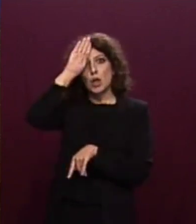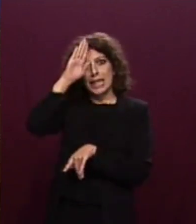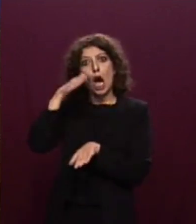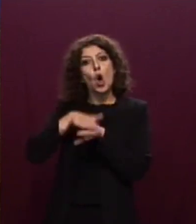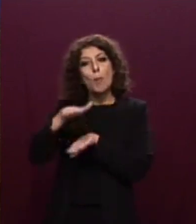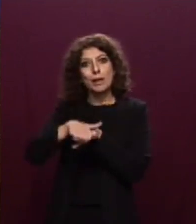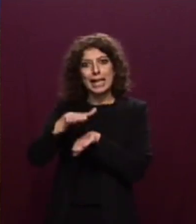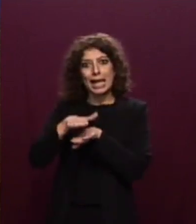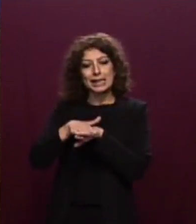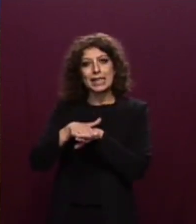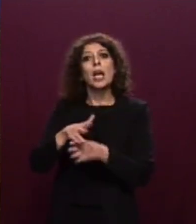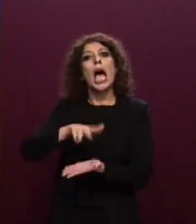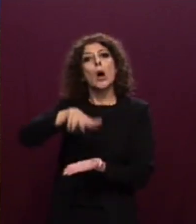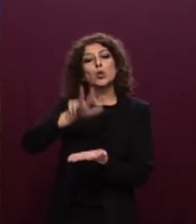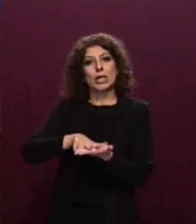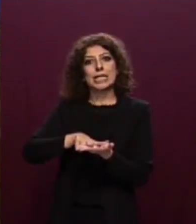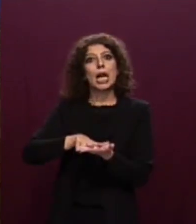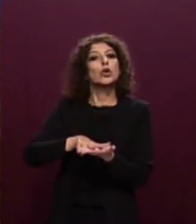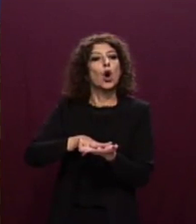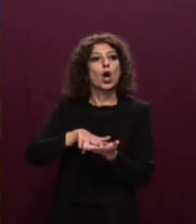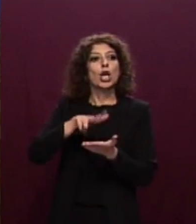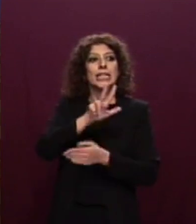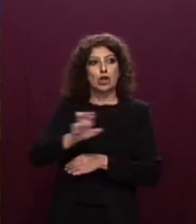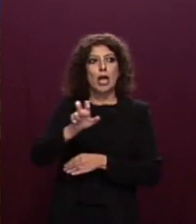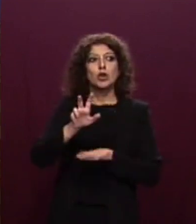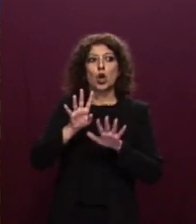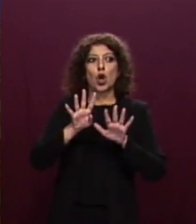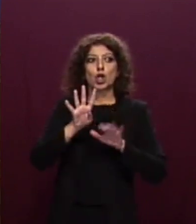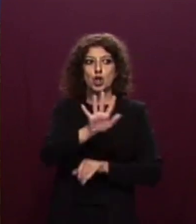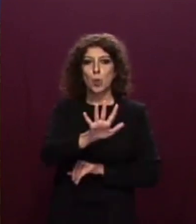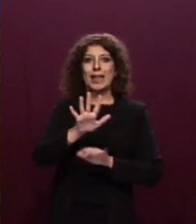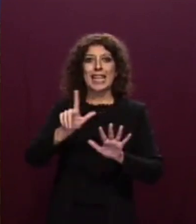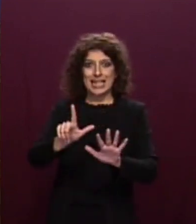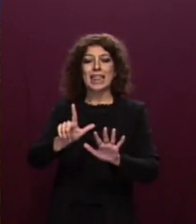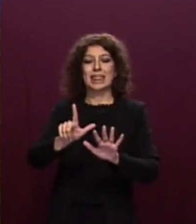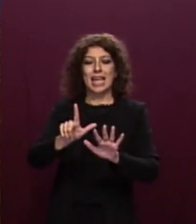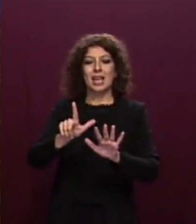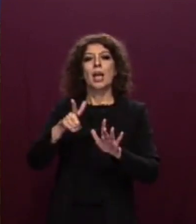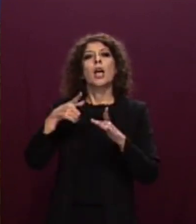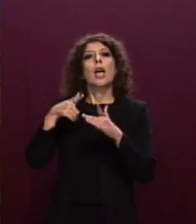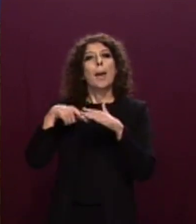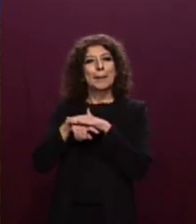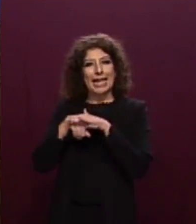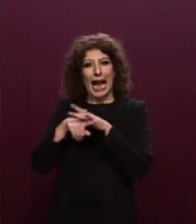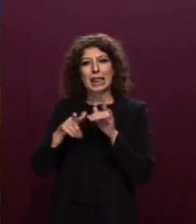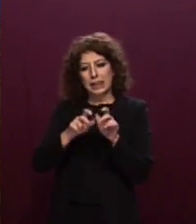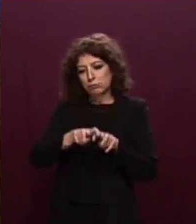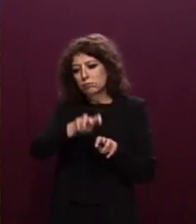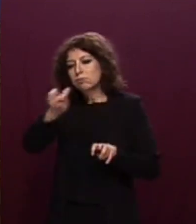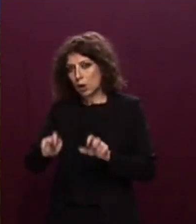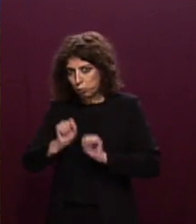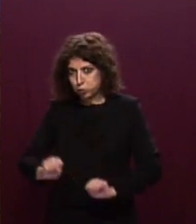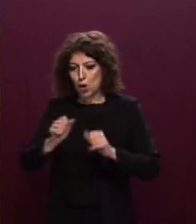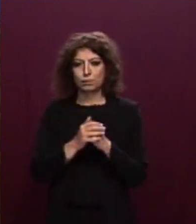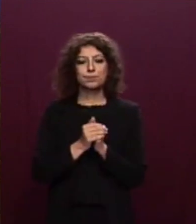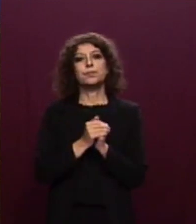357 dei 572 migranti a bordo. Il 7 novembre è stato intimato